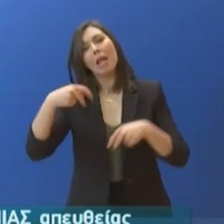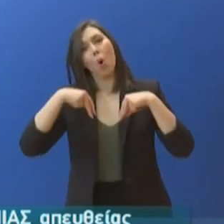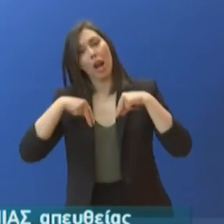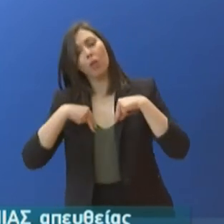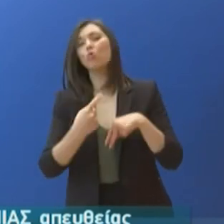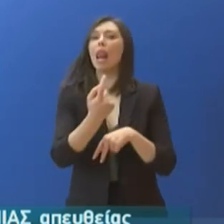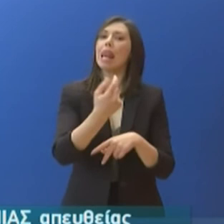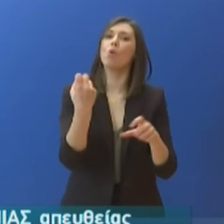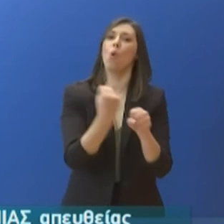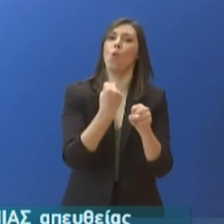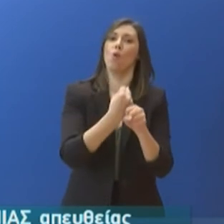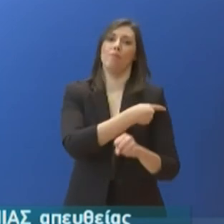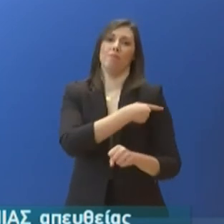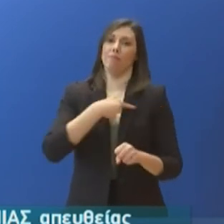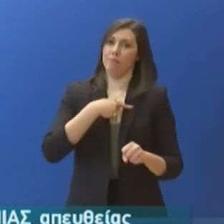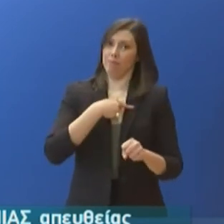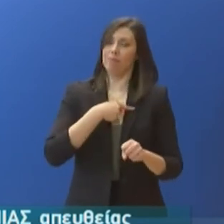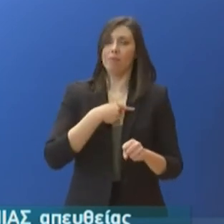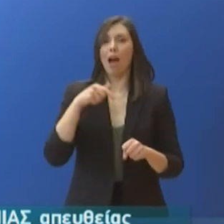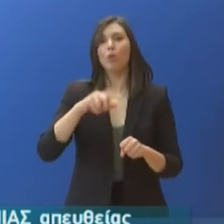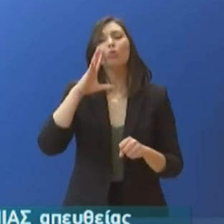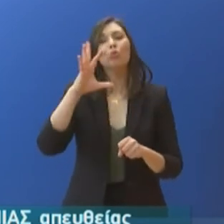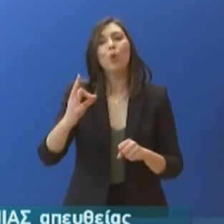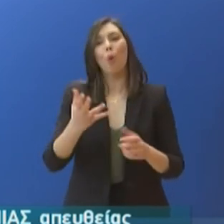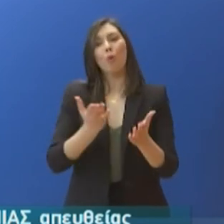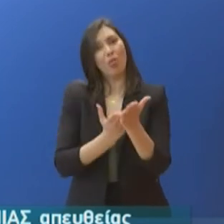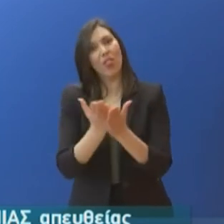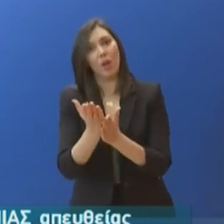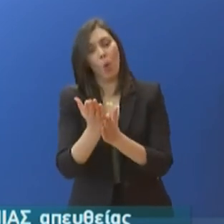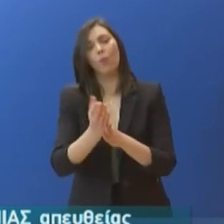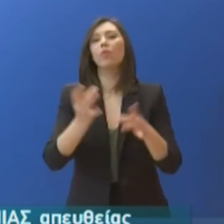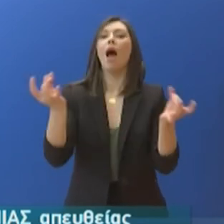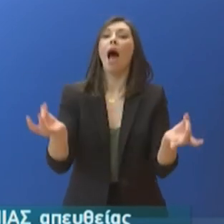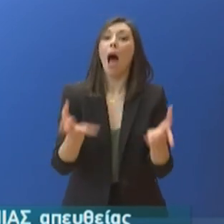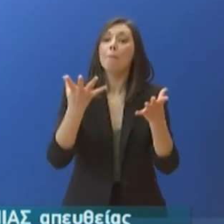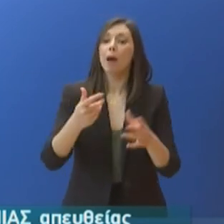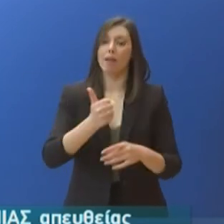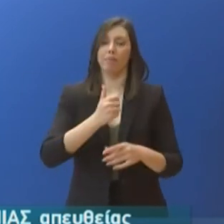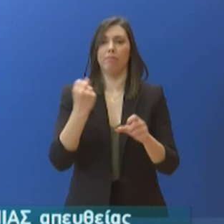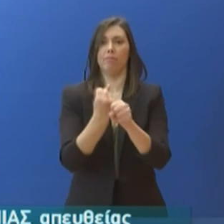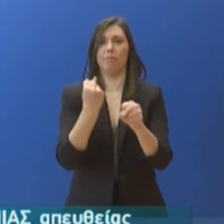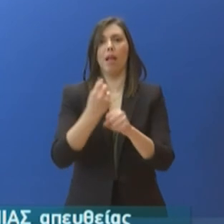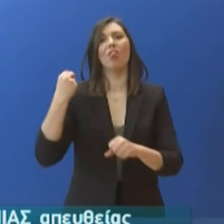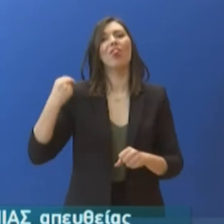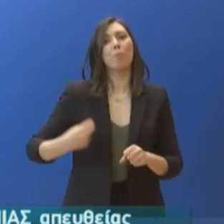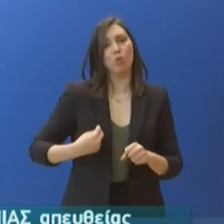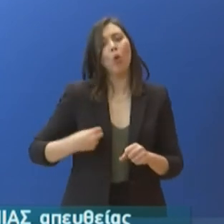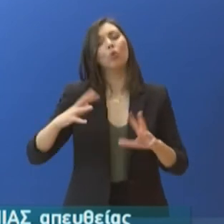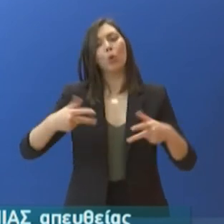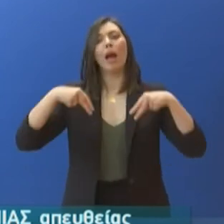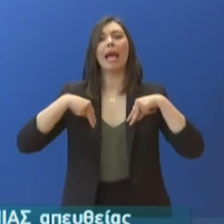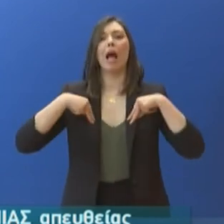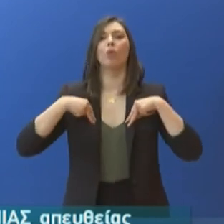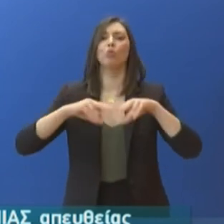και εξελίσσεται. Σε περίπτωση που η άδεια ειδικού σκοπού χορηγηθεί σε εργαζόμενου του δημόσιου τομέα, το κράτος θα καλύψει το σύνολο των